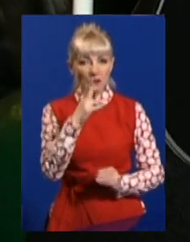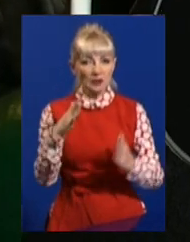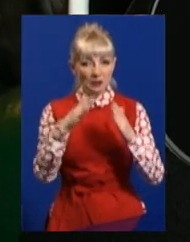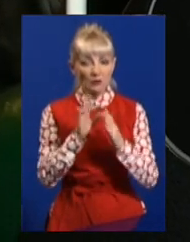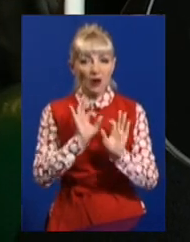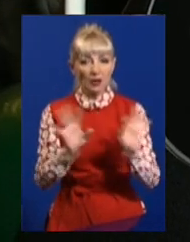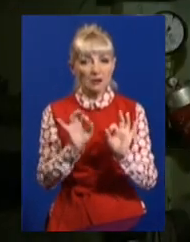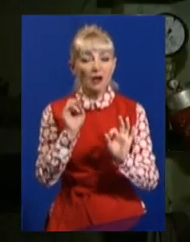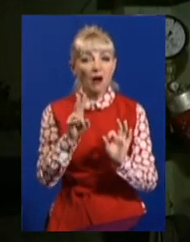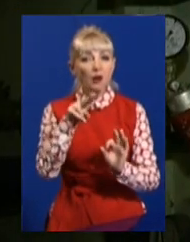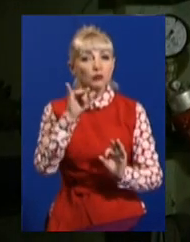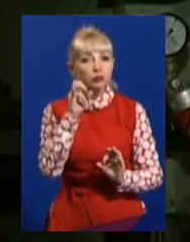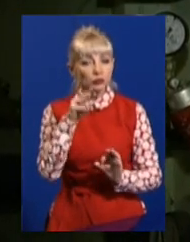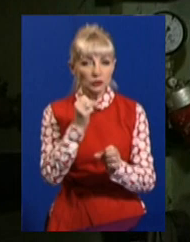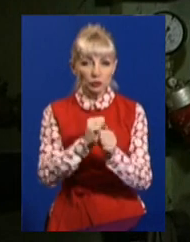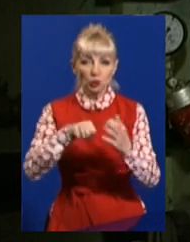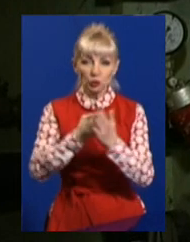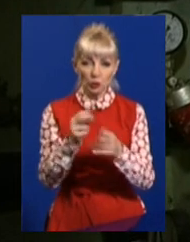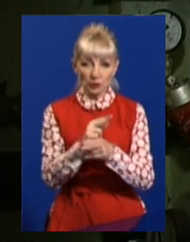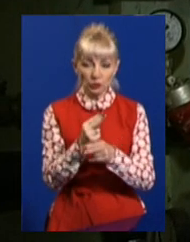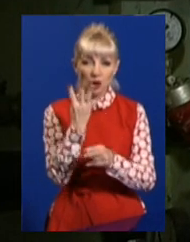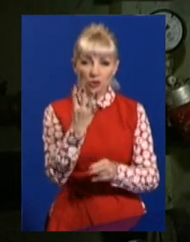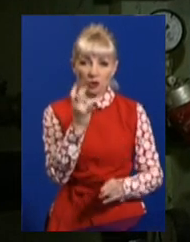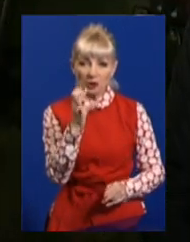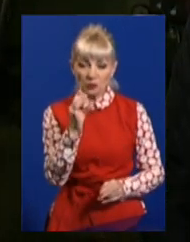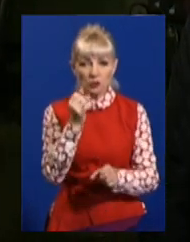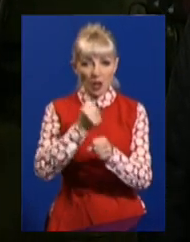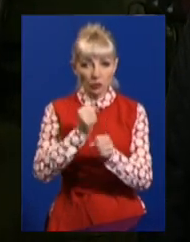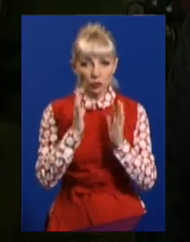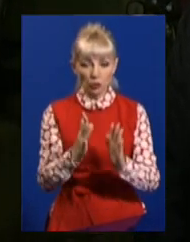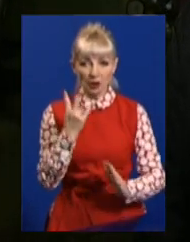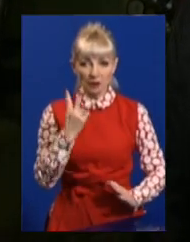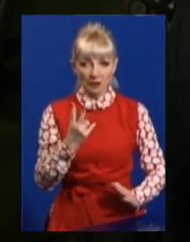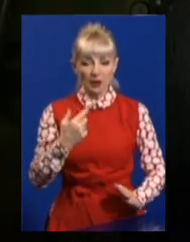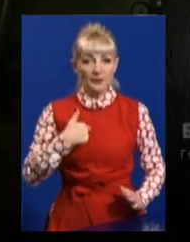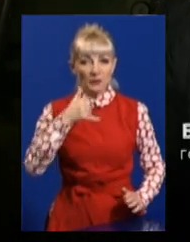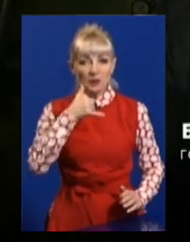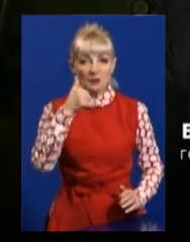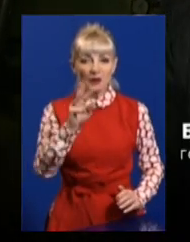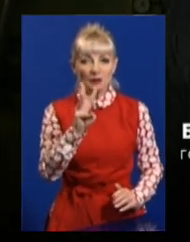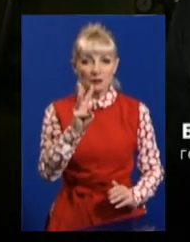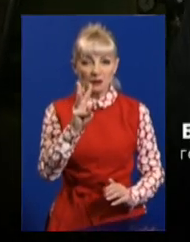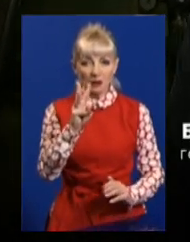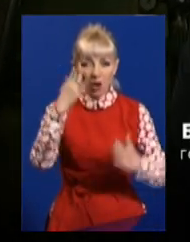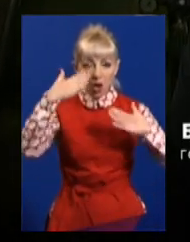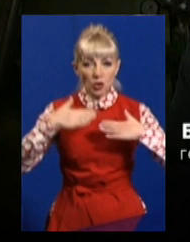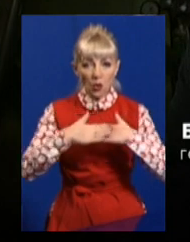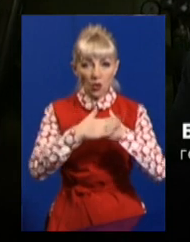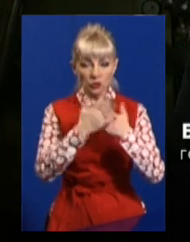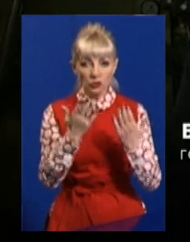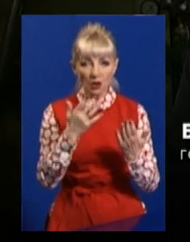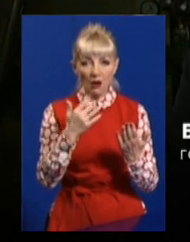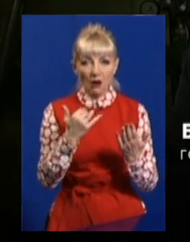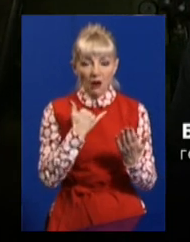працював до модернізації. З чотирьох насосів в роботі були два. Мені дзвонять три часу ночі маленькі діти, у нас холодні